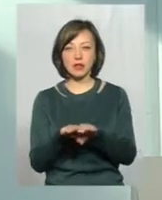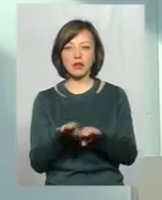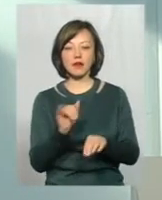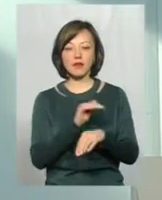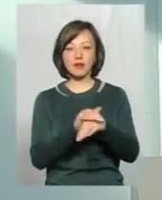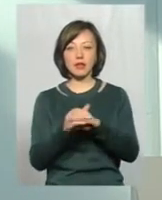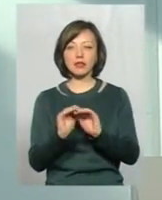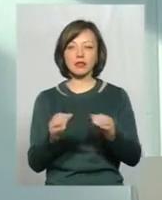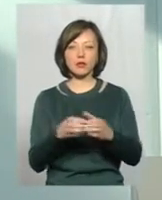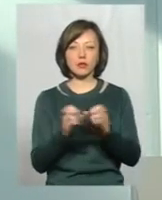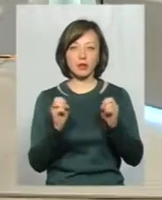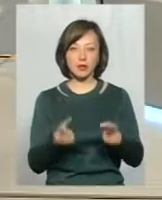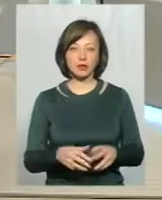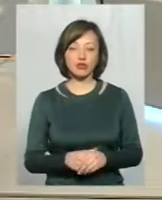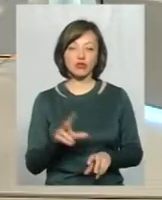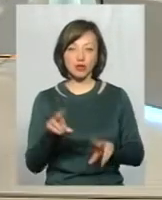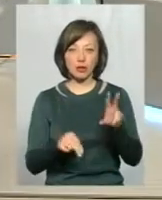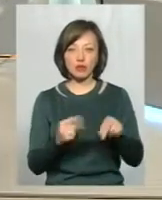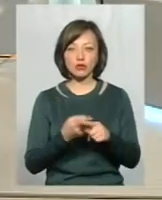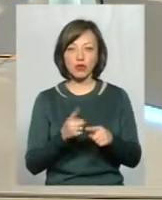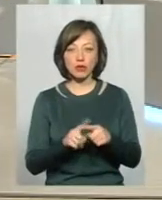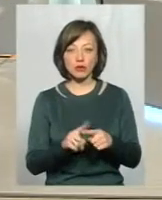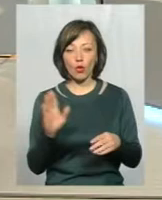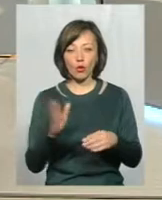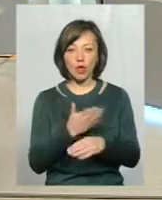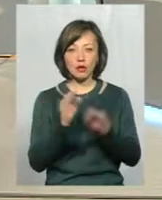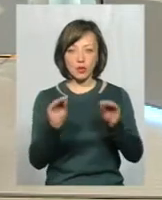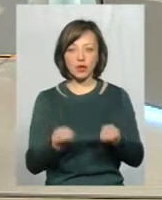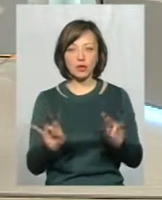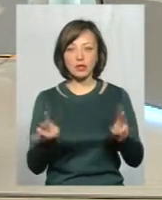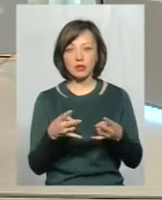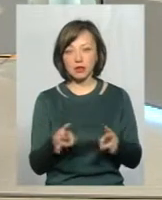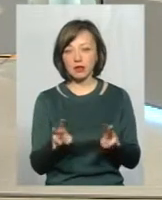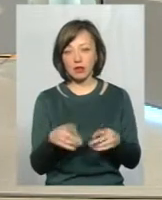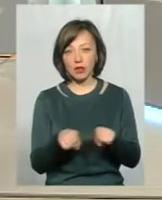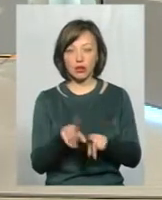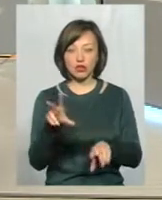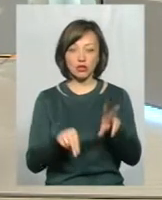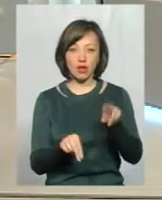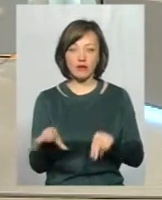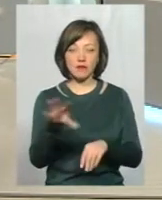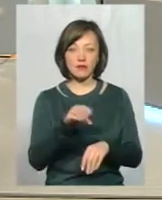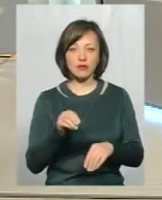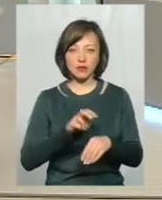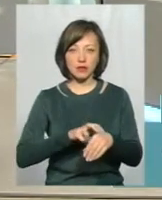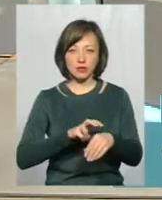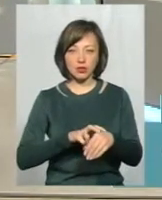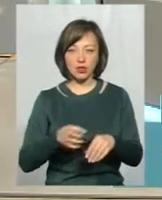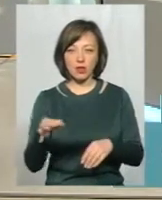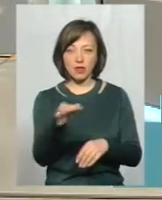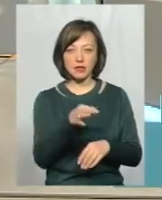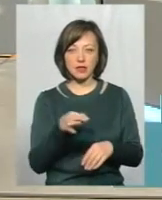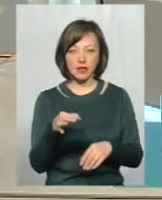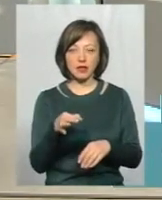виявлення дітей з групи риска. Тому я вважаю, що це удаляти з протоколу не треба. Ну, в принципі, так вважаю, і практично все обласні